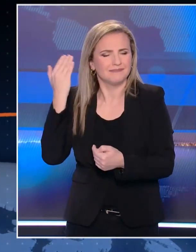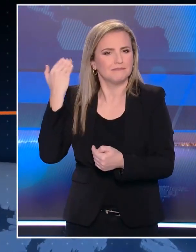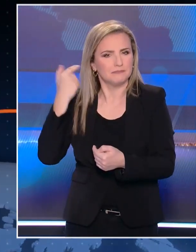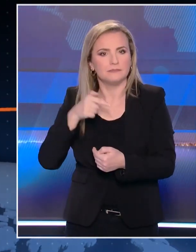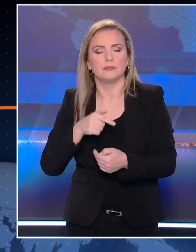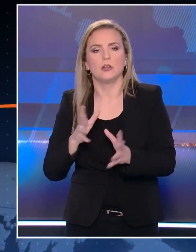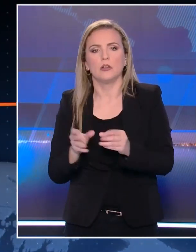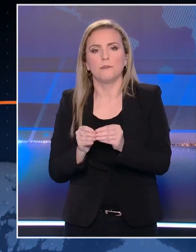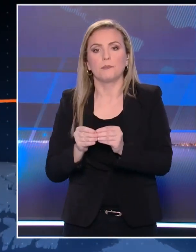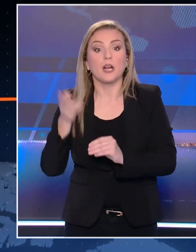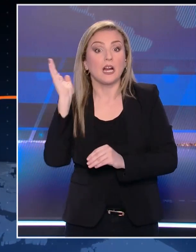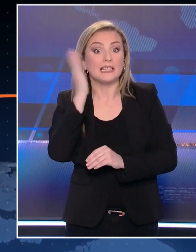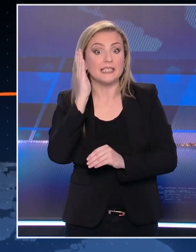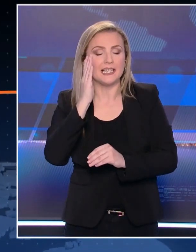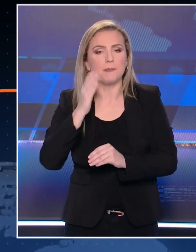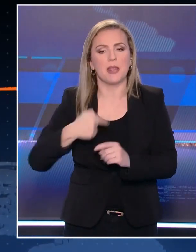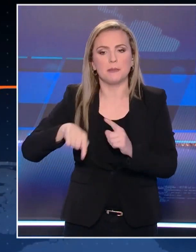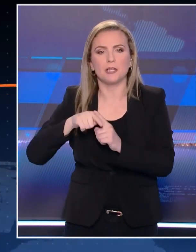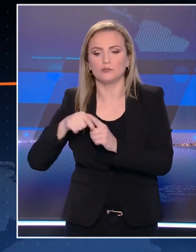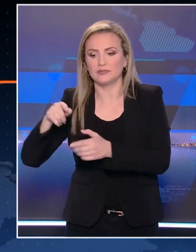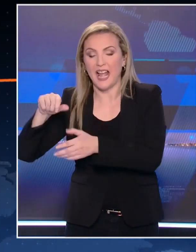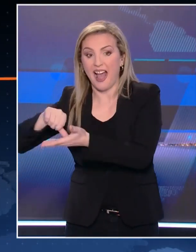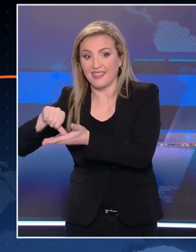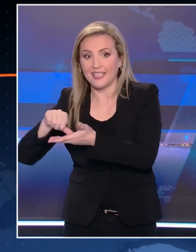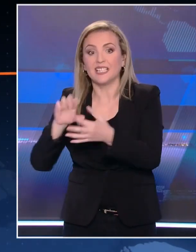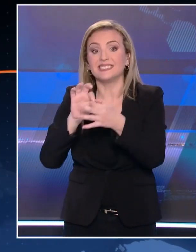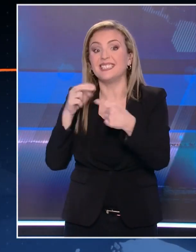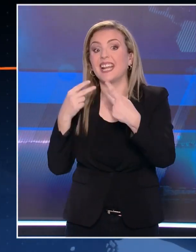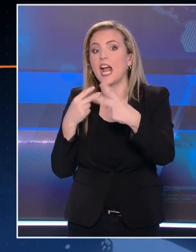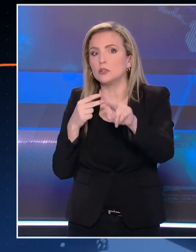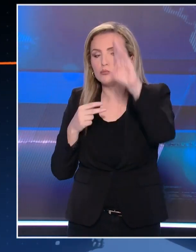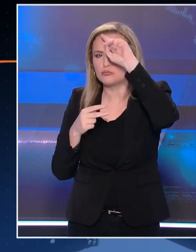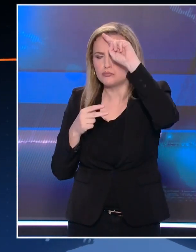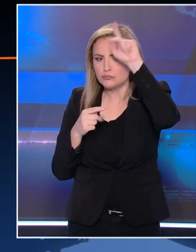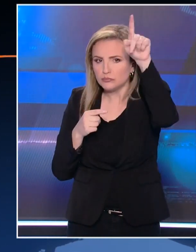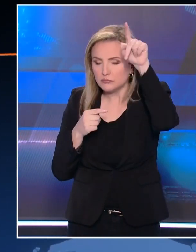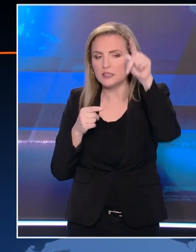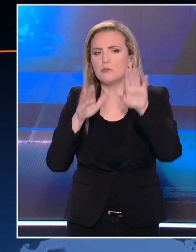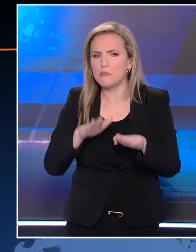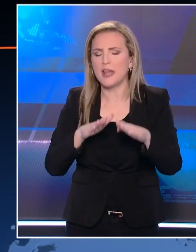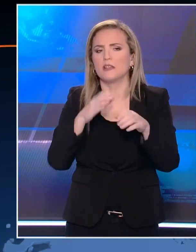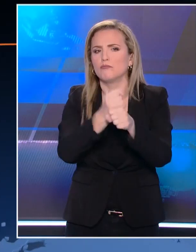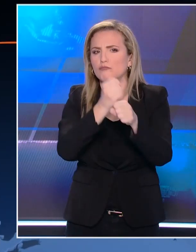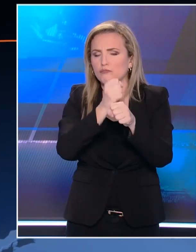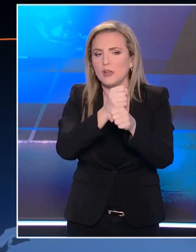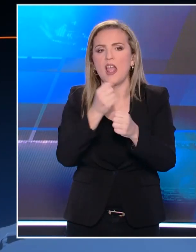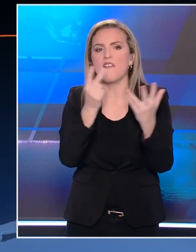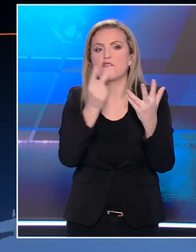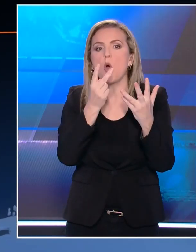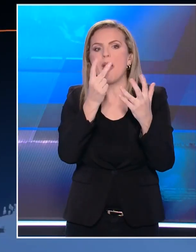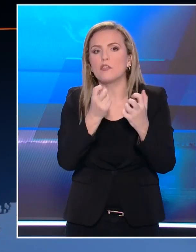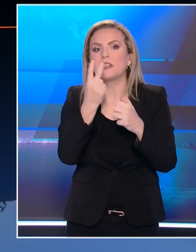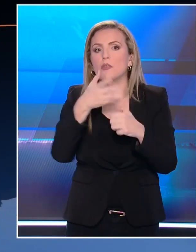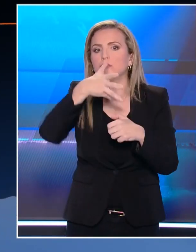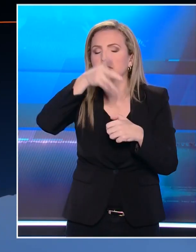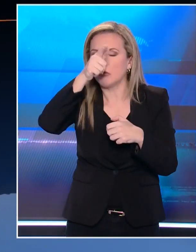Όλα όσα καταγγέλλονται αρνείται και 72χρονος, εμφανιζόμενος ως γεννητιστής που ζει και δραστηριοποιείται στη Γερμανία. Δεν είναι συνεργάσιμος όπως